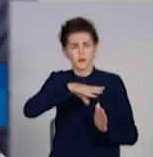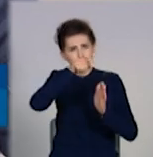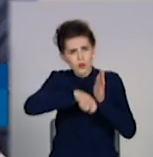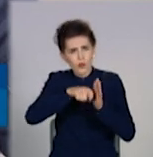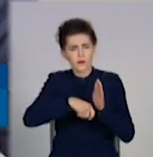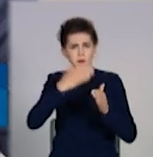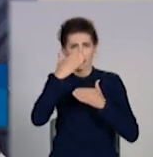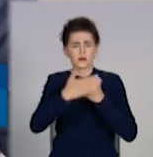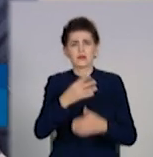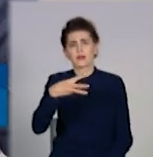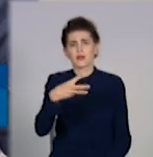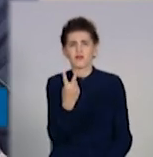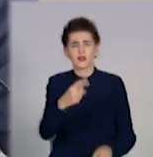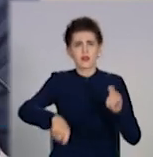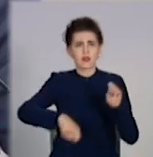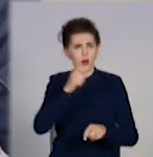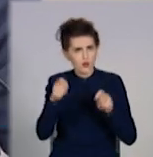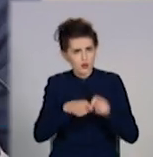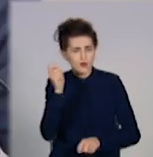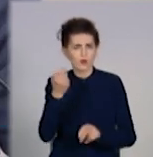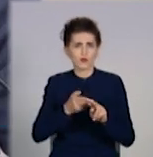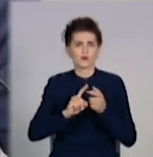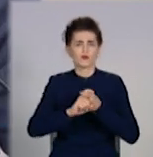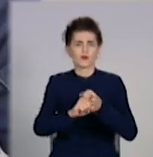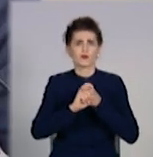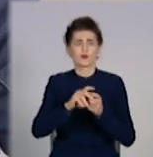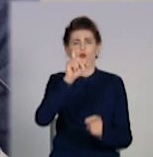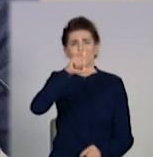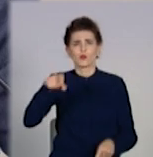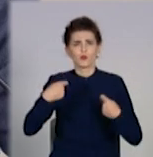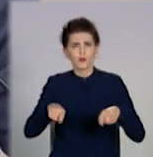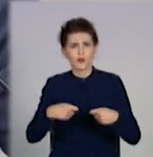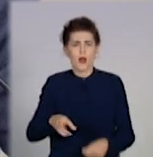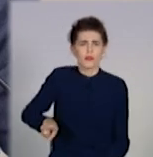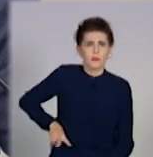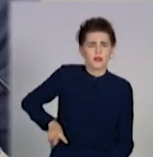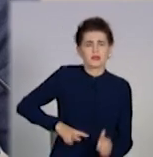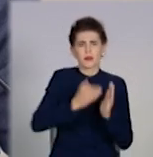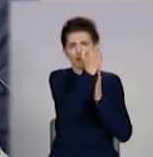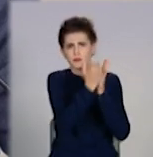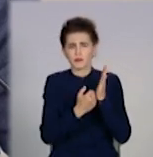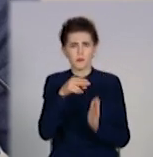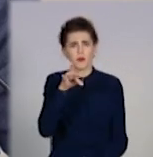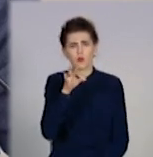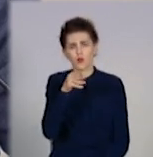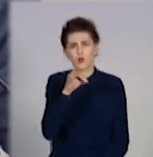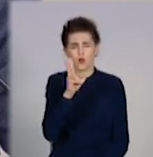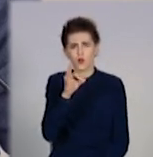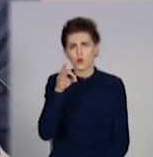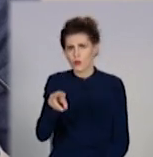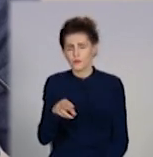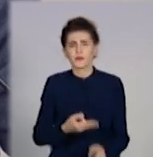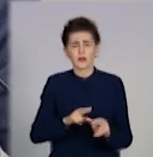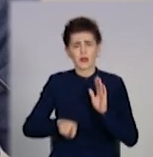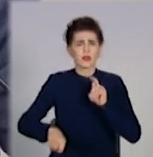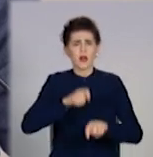виявлено 32 порушення та складено стосовно продавців 4 адміністративних протоколи. Вказані порушення, а